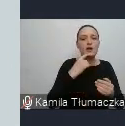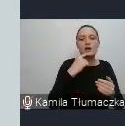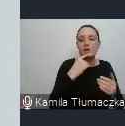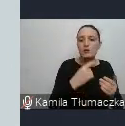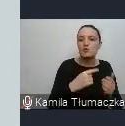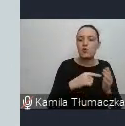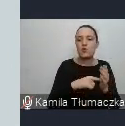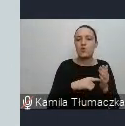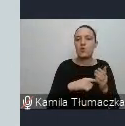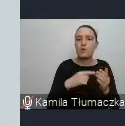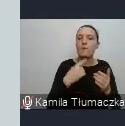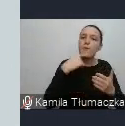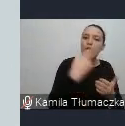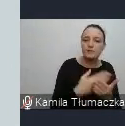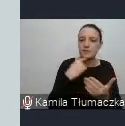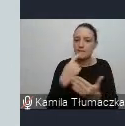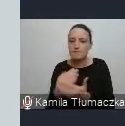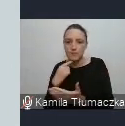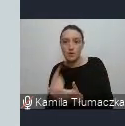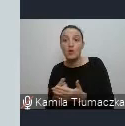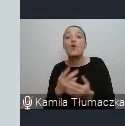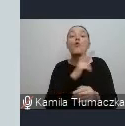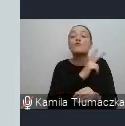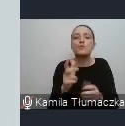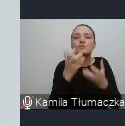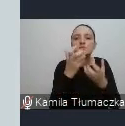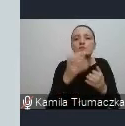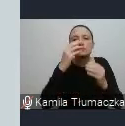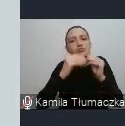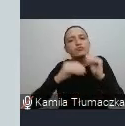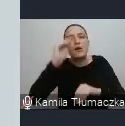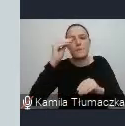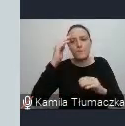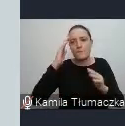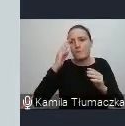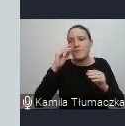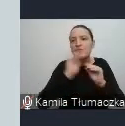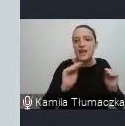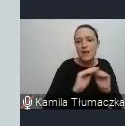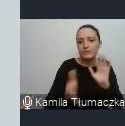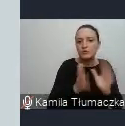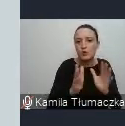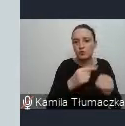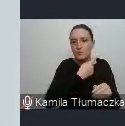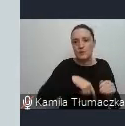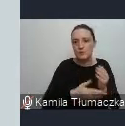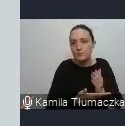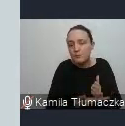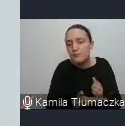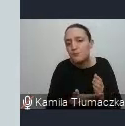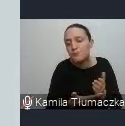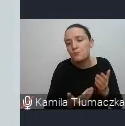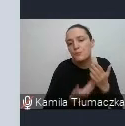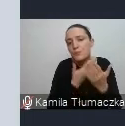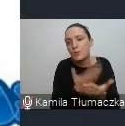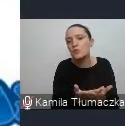zainteresowani poznawaniem szerszym tej formy terapii, którą proponuje Instytut Wspomagania